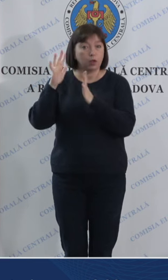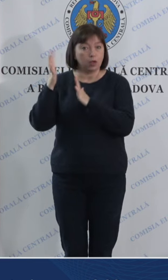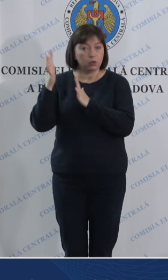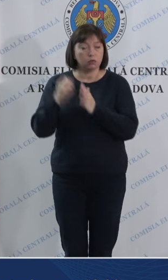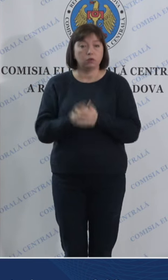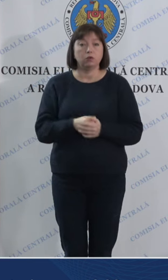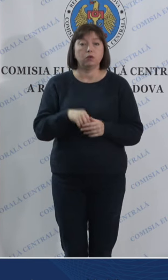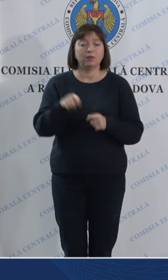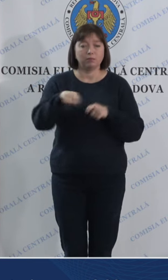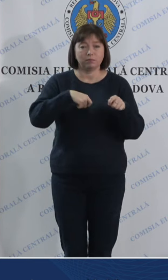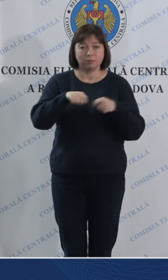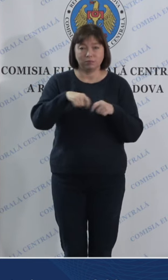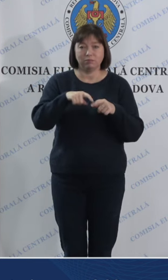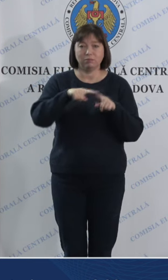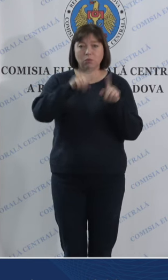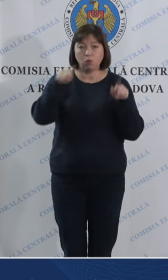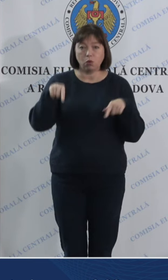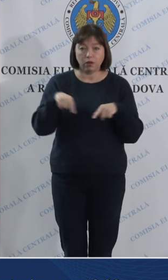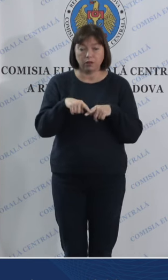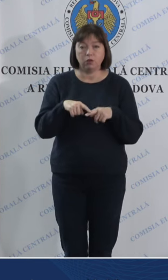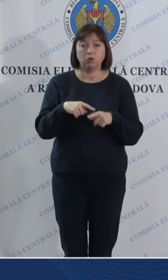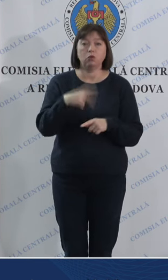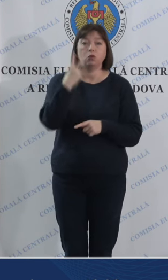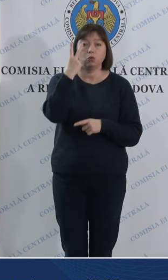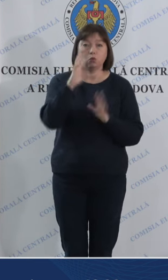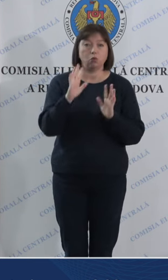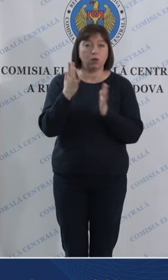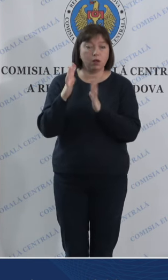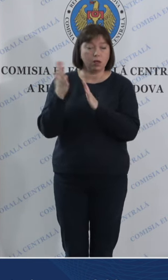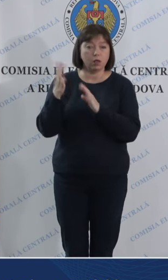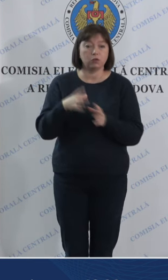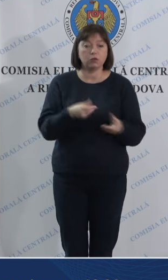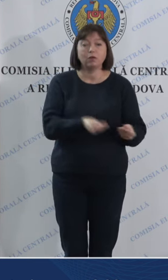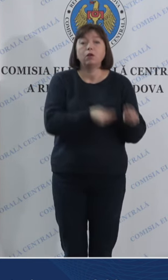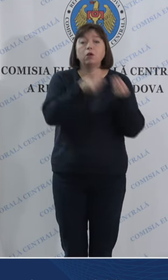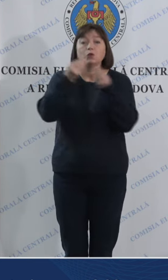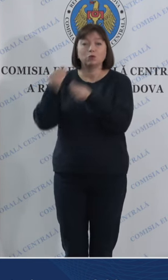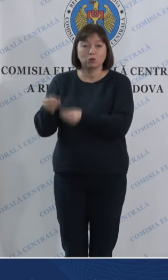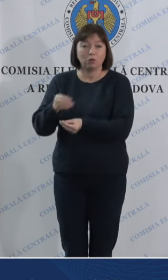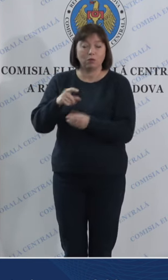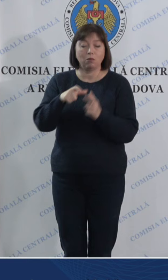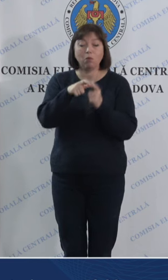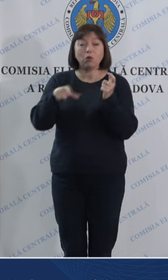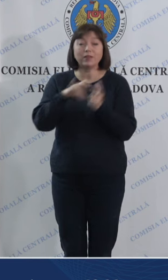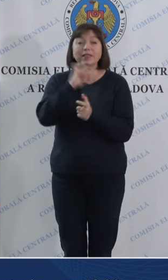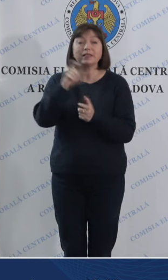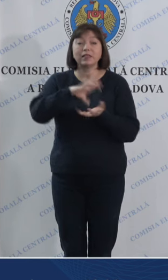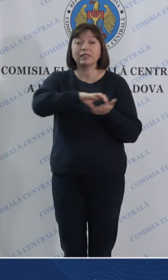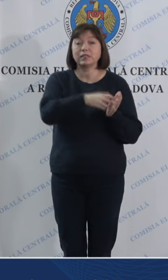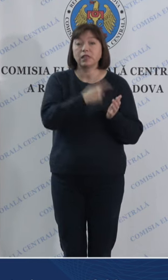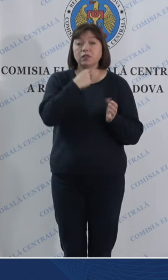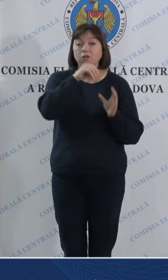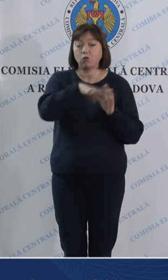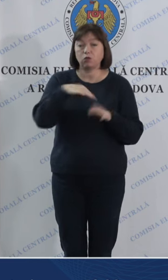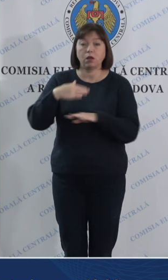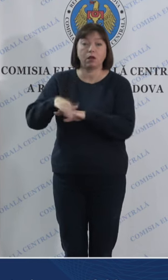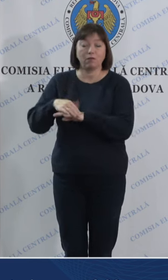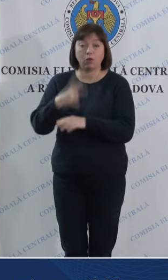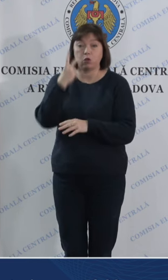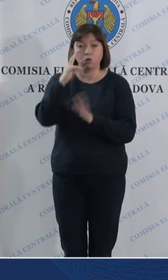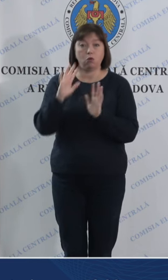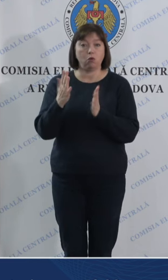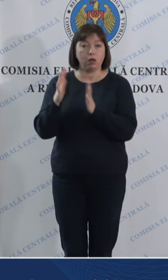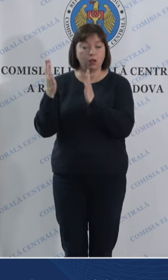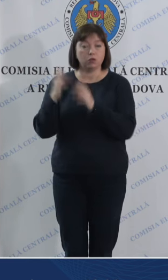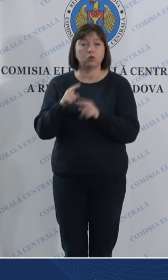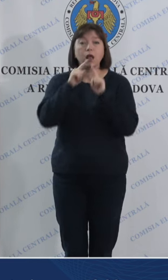deteriorarea buletinilor de vot 2 cazuri scoaterea buletinilor de vot din secția de votare 2 cazuri